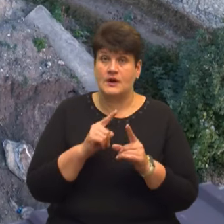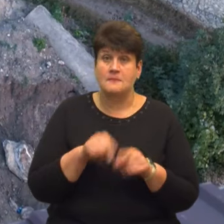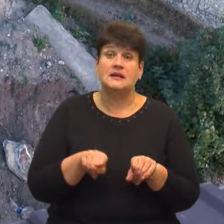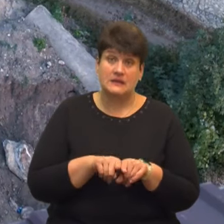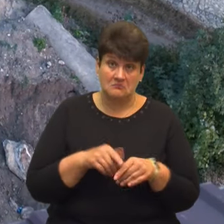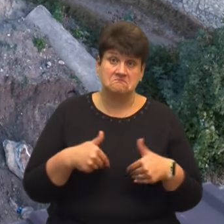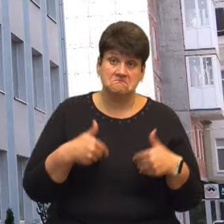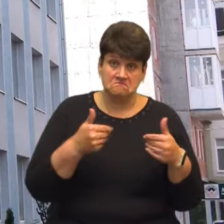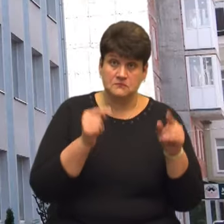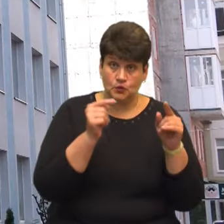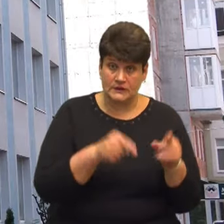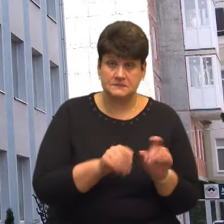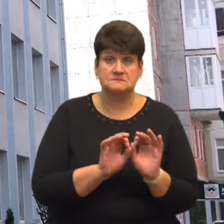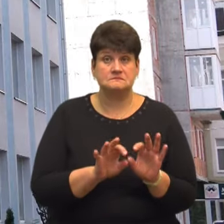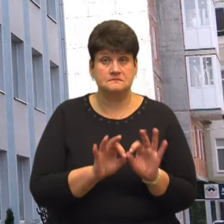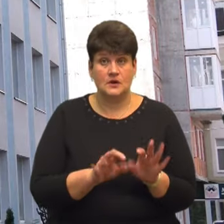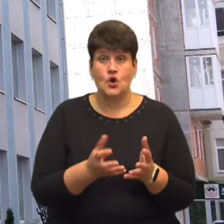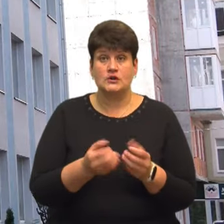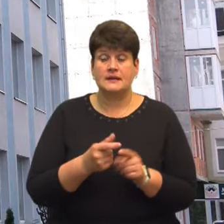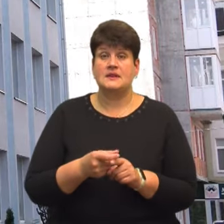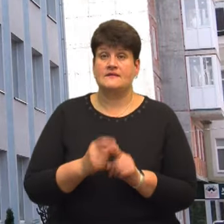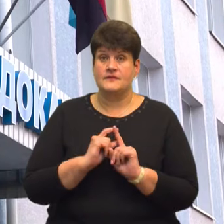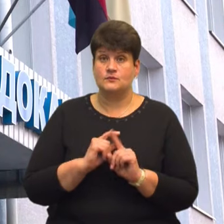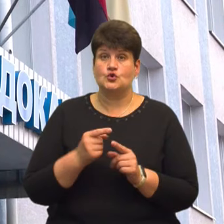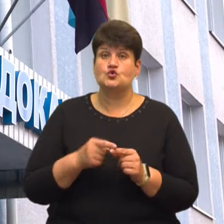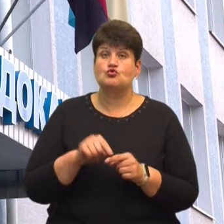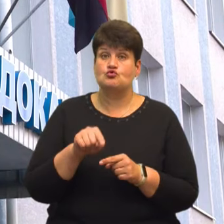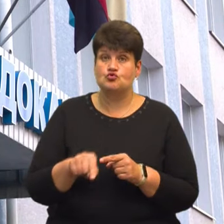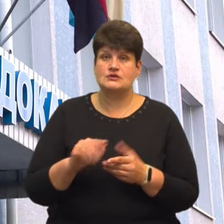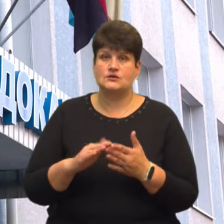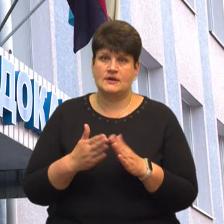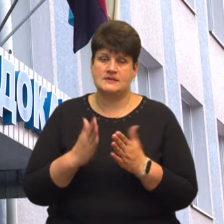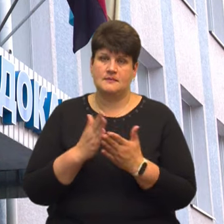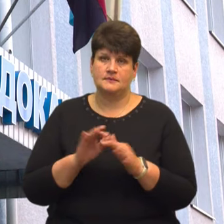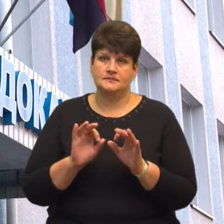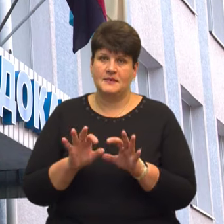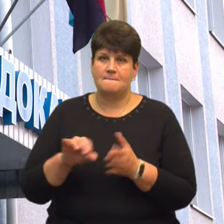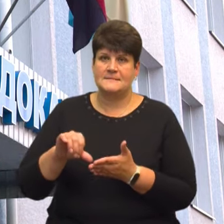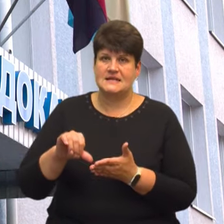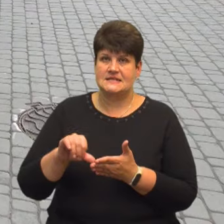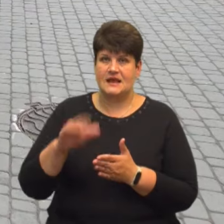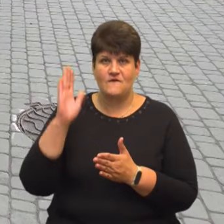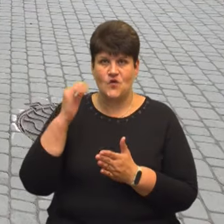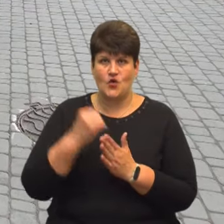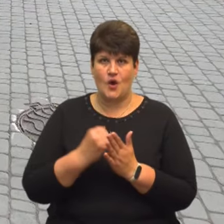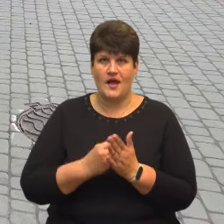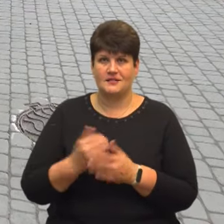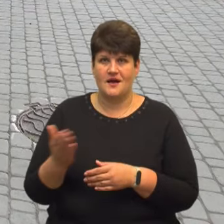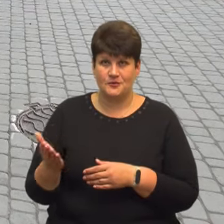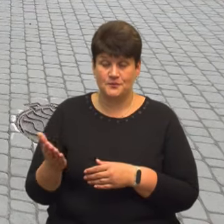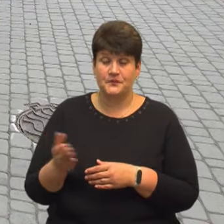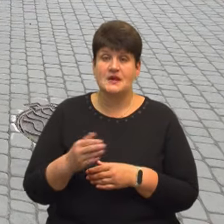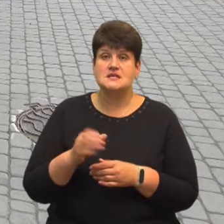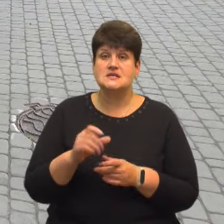звернулися за коментарем. Отримали відповідь, що цю ситуацію мають коментувати представники водоканалу. За словами